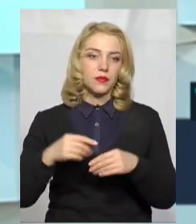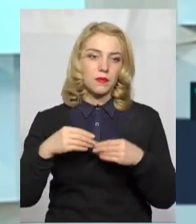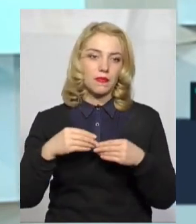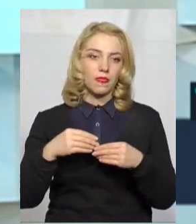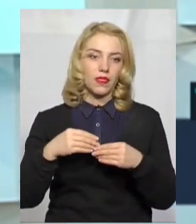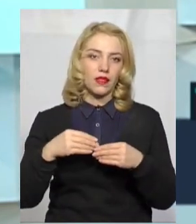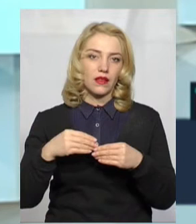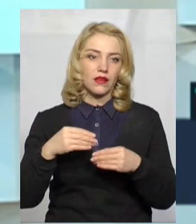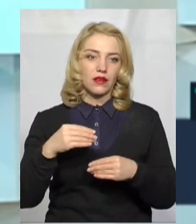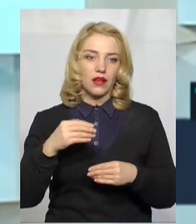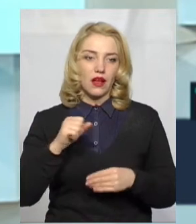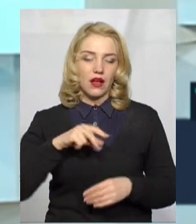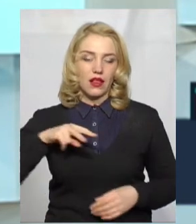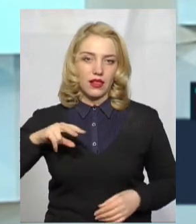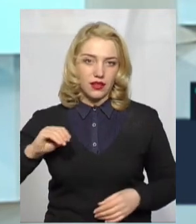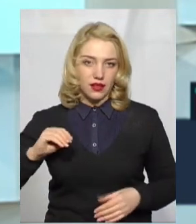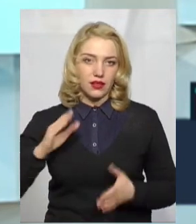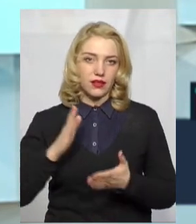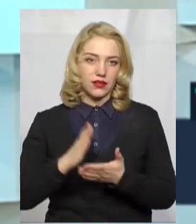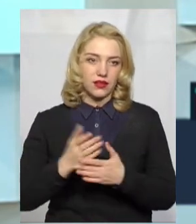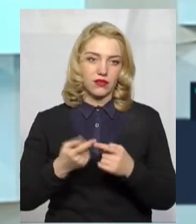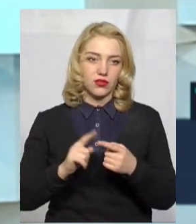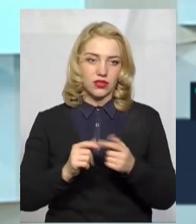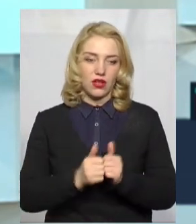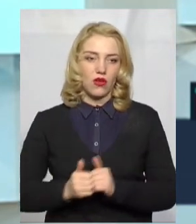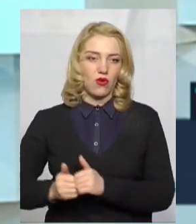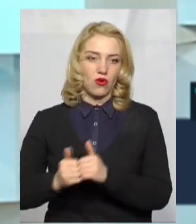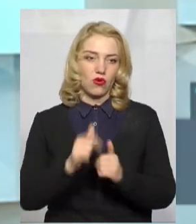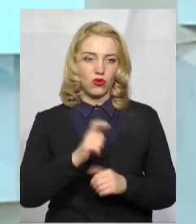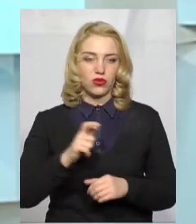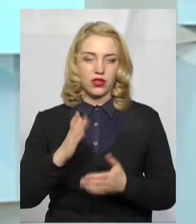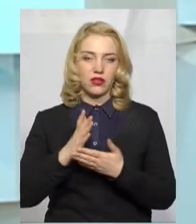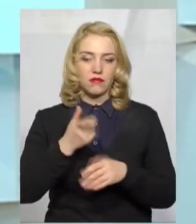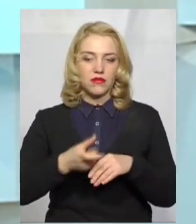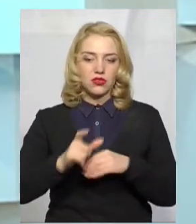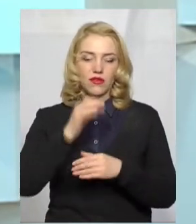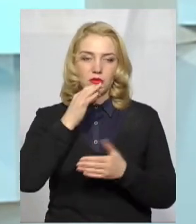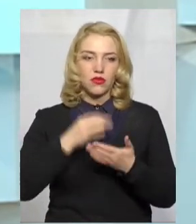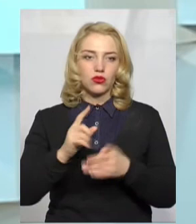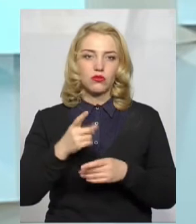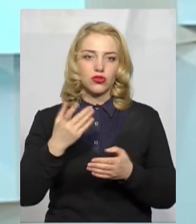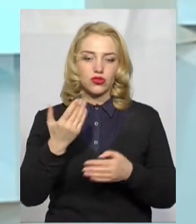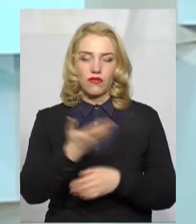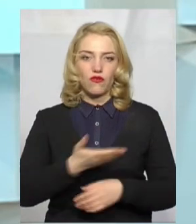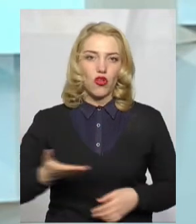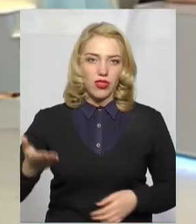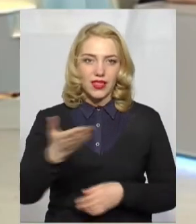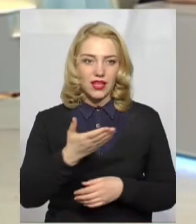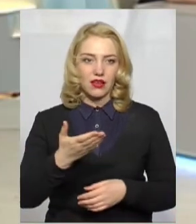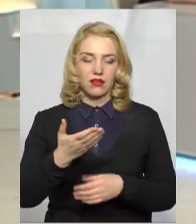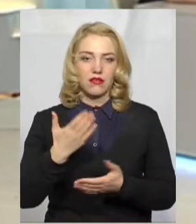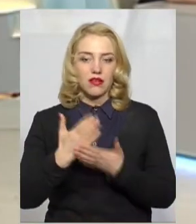я думаю, що оце коло, воно більш відповідальне, тому що вони розуміють, що вони в безпосередньому